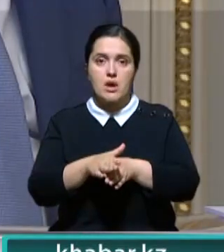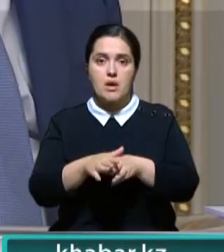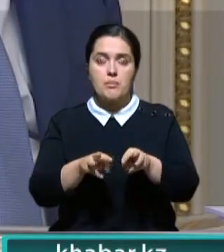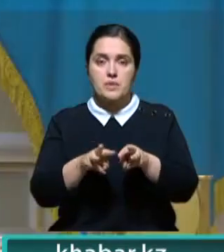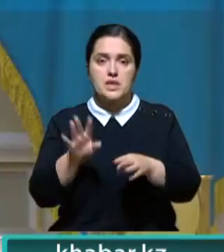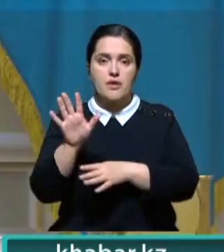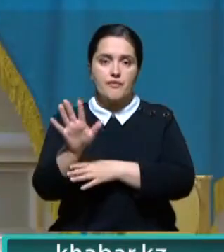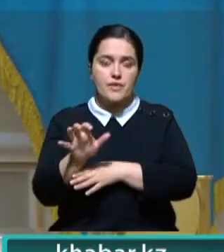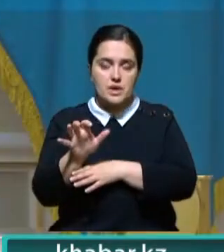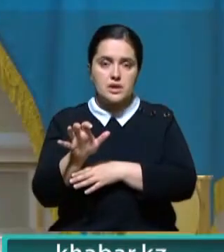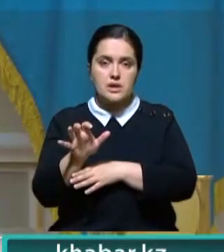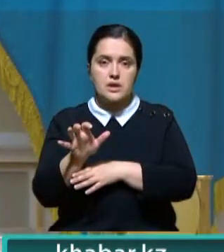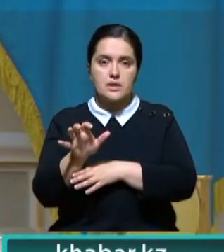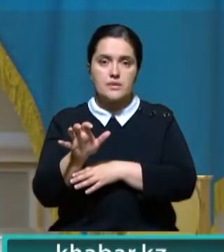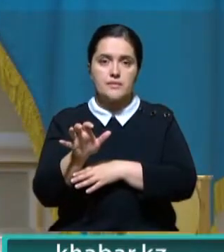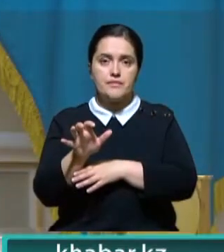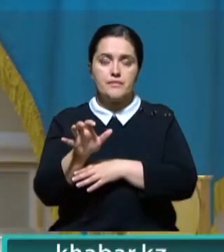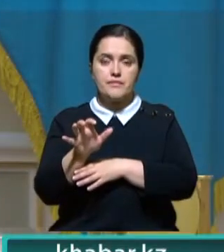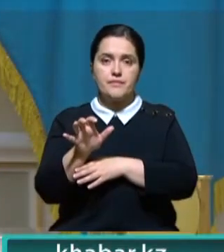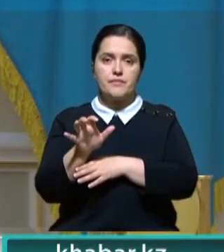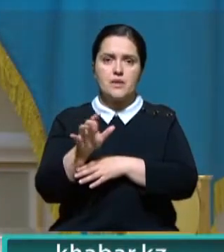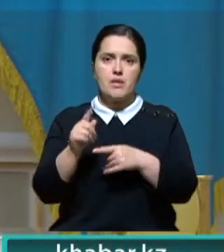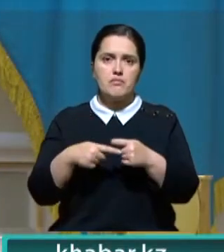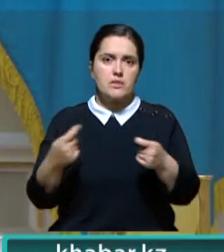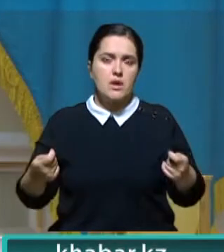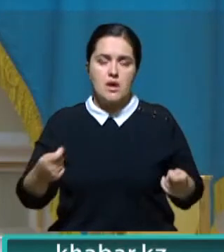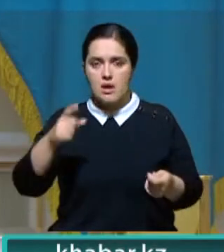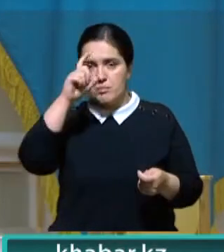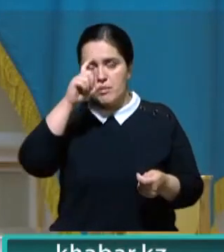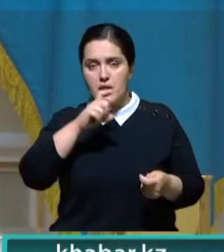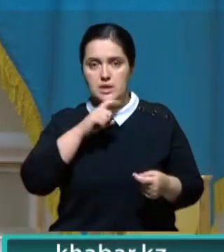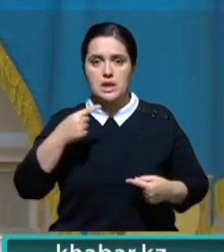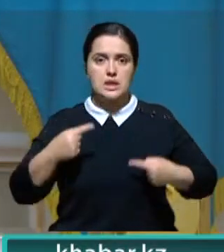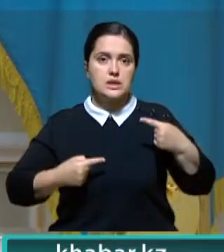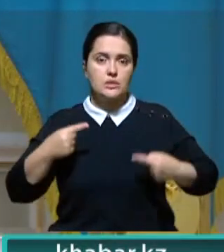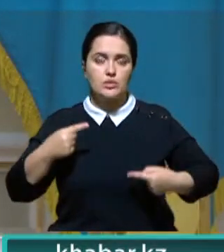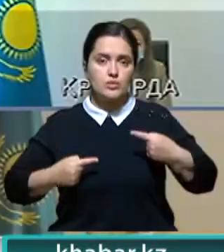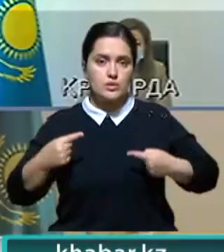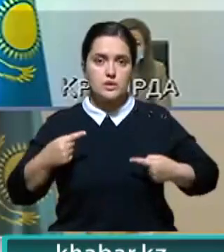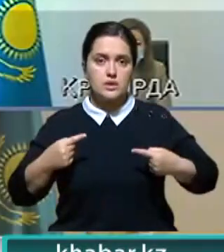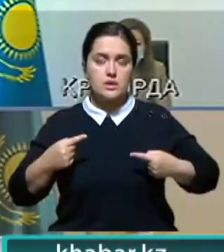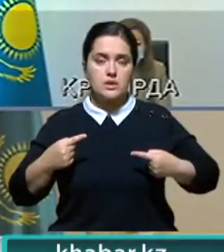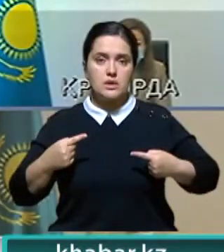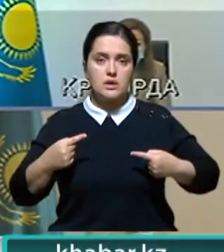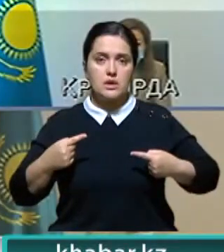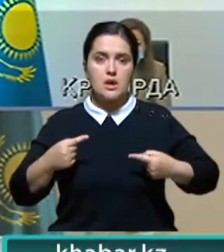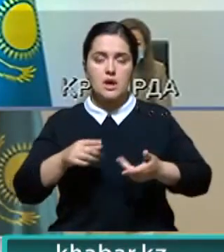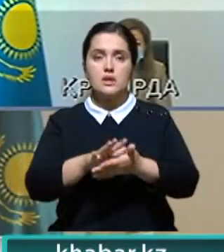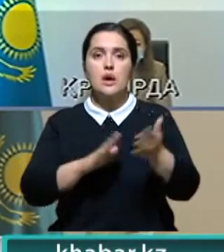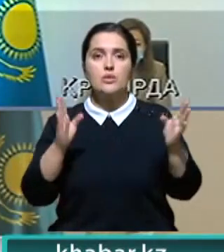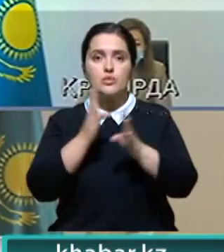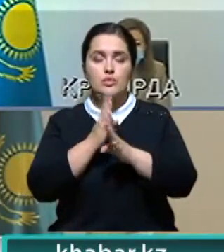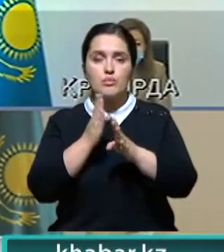выговор. Затеяли непонятную волокиту и дискуссии вокруг дальнейшей судьбы